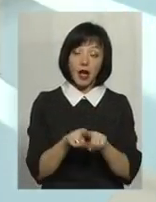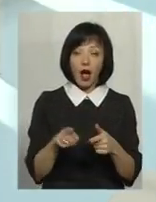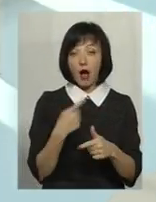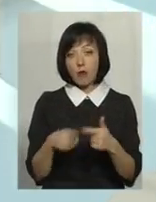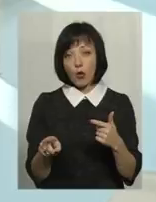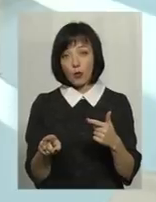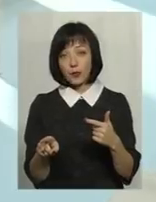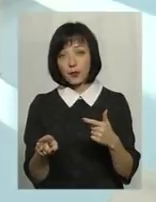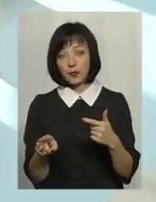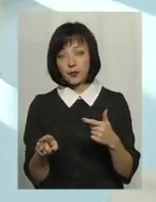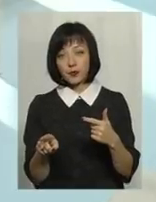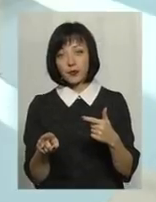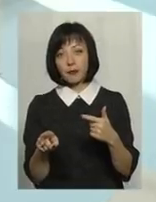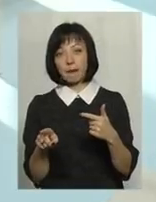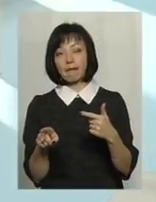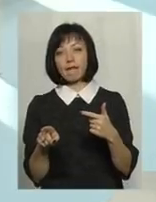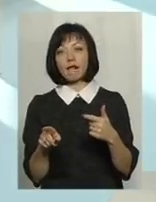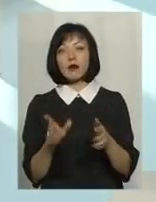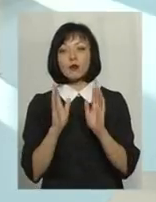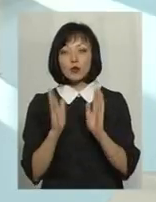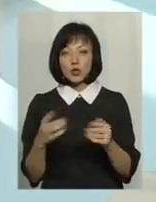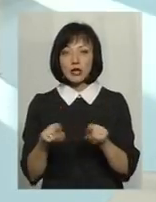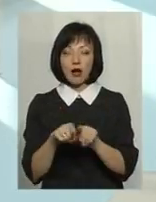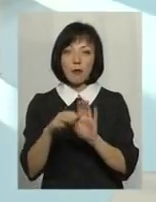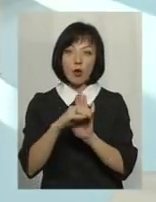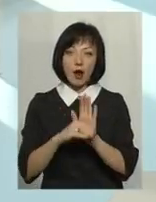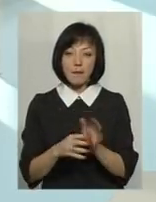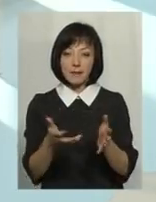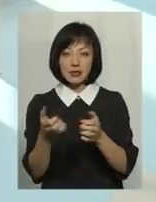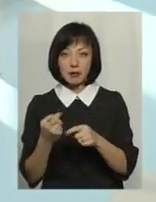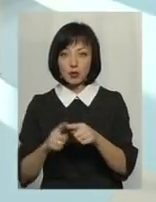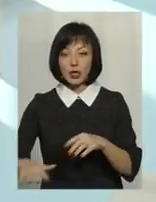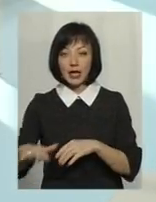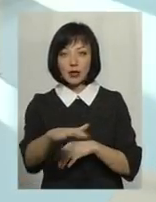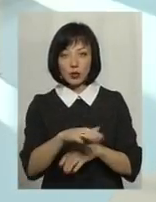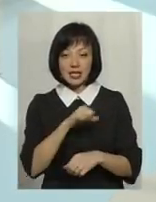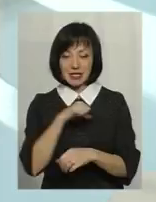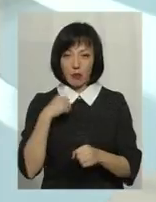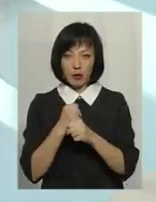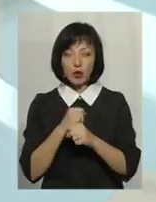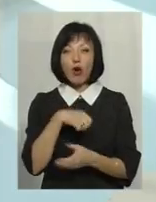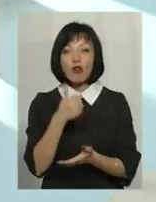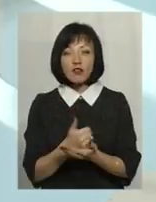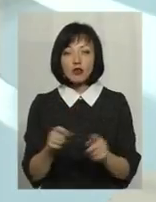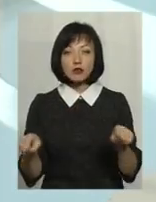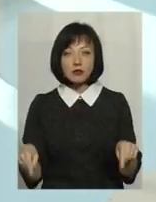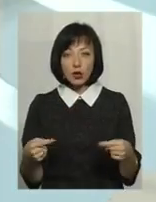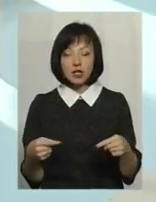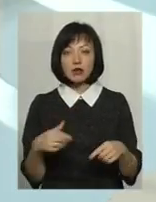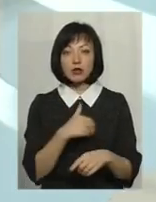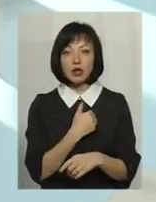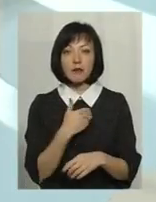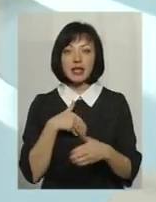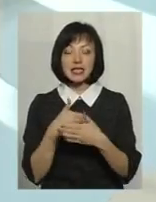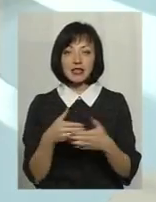наприклад, в рамках нашої діяльності буде така програма, що ми візьмемо цю територію і саме опрацюємо. Головне, щоб створилася хоча б